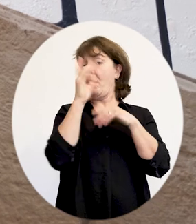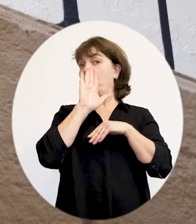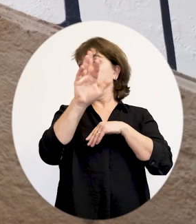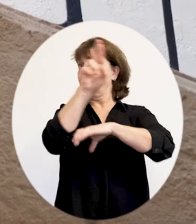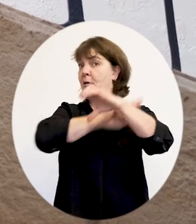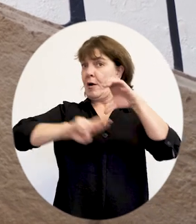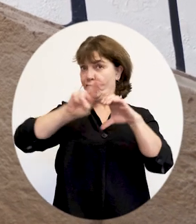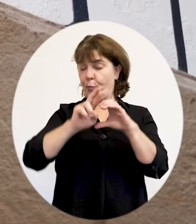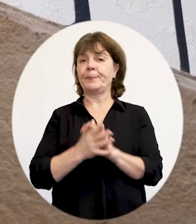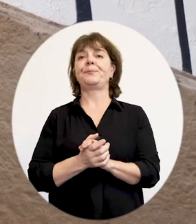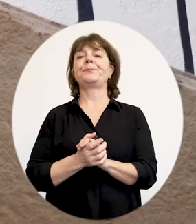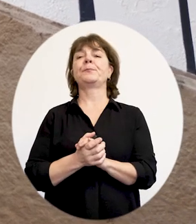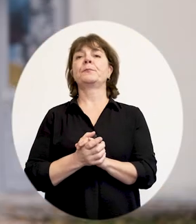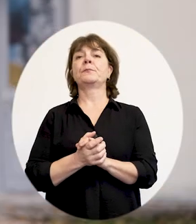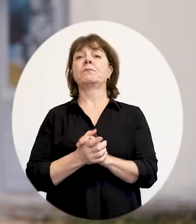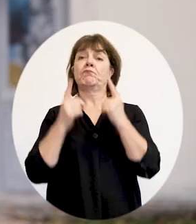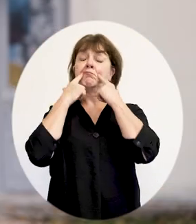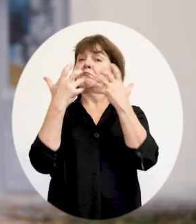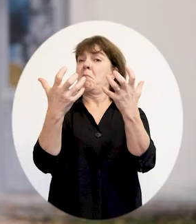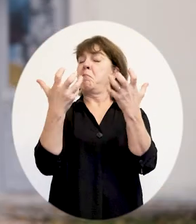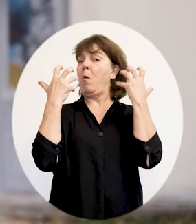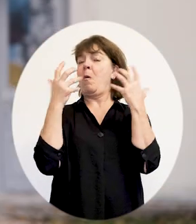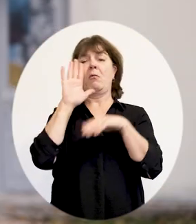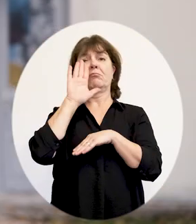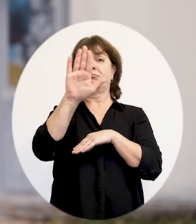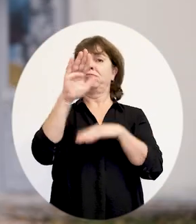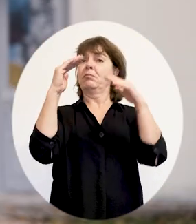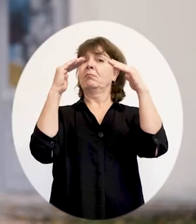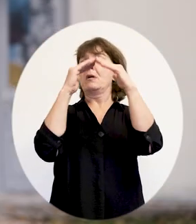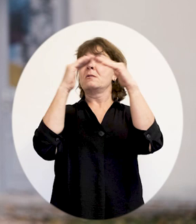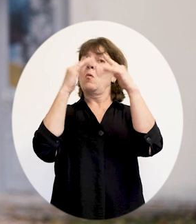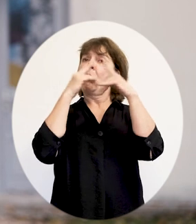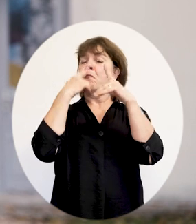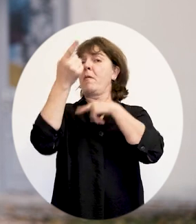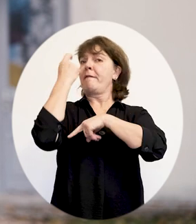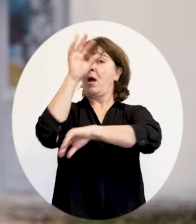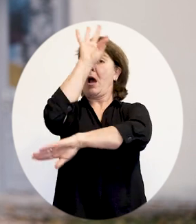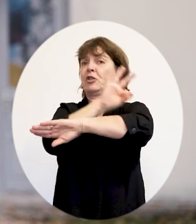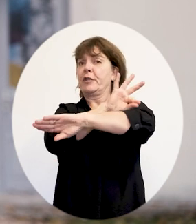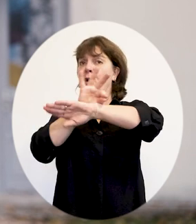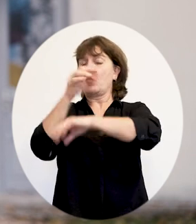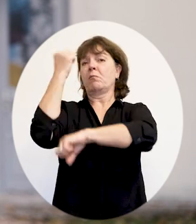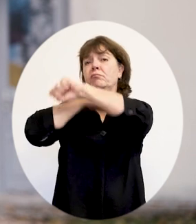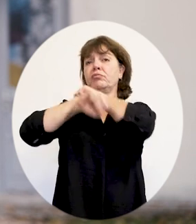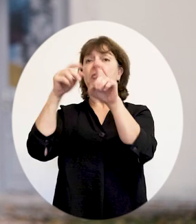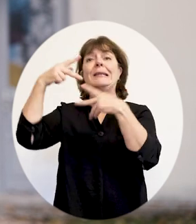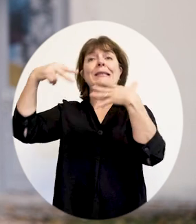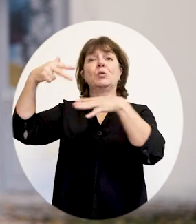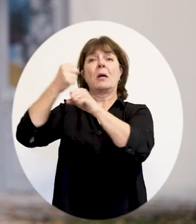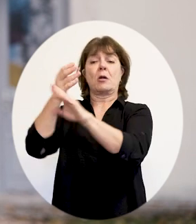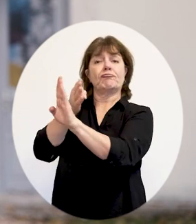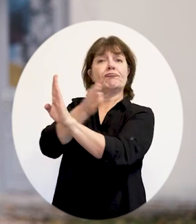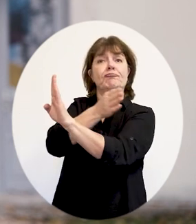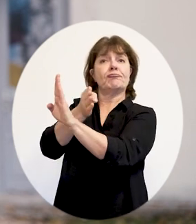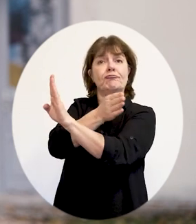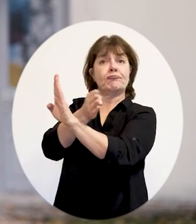claire de la région. On a donc un exemple caractéristique de l'architecture à la française de la deuxième moitié du XVIIIe